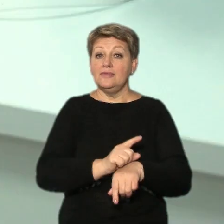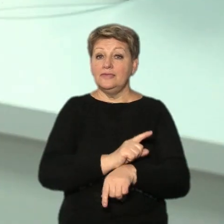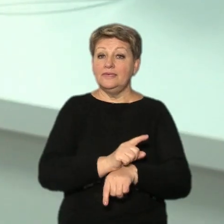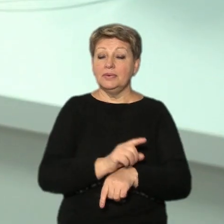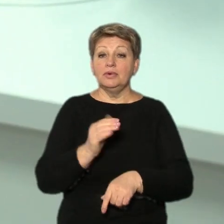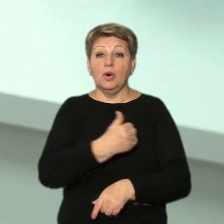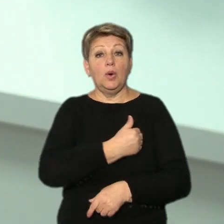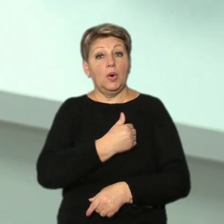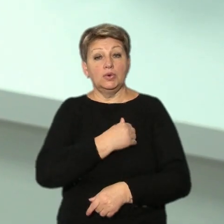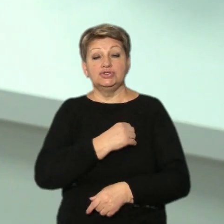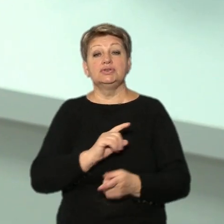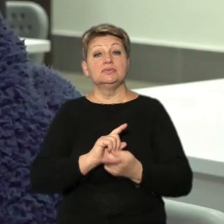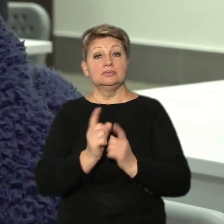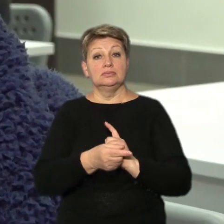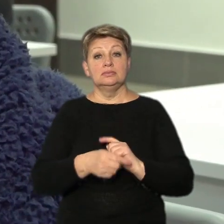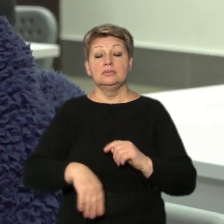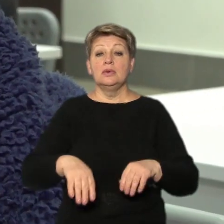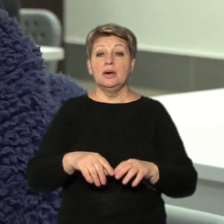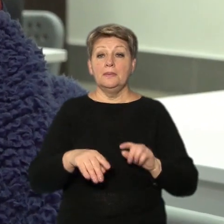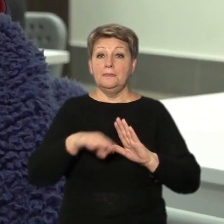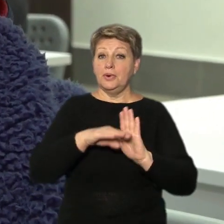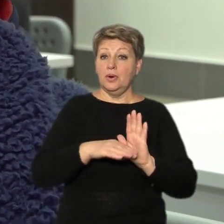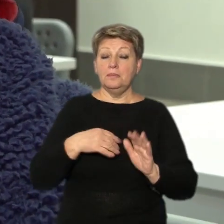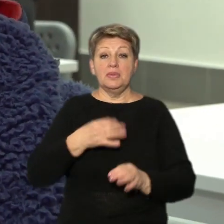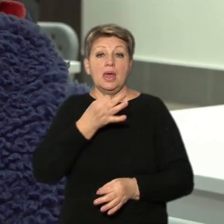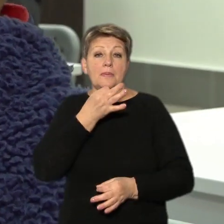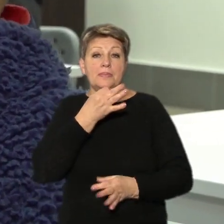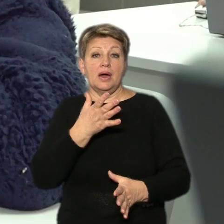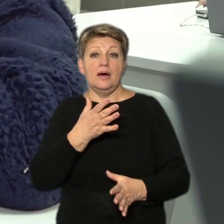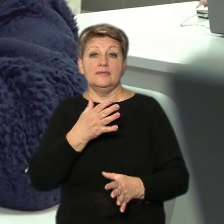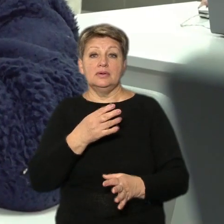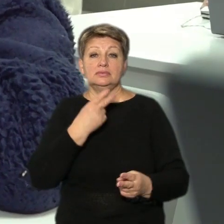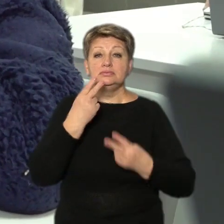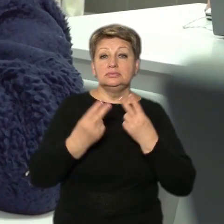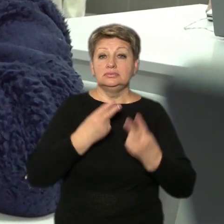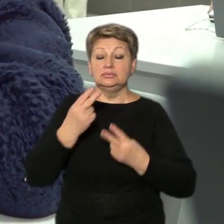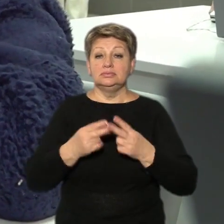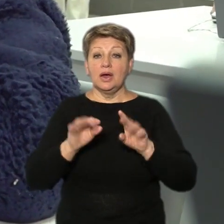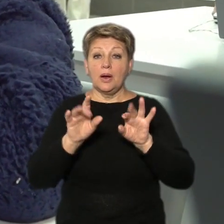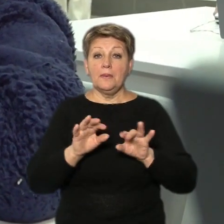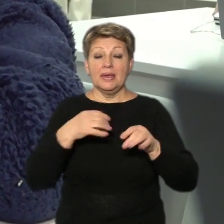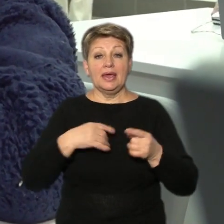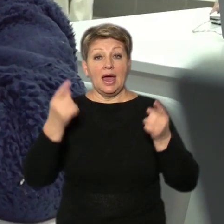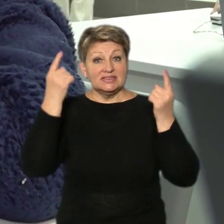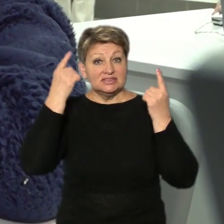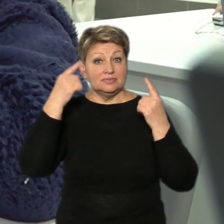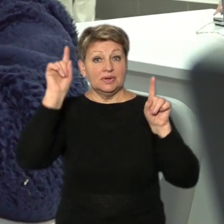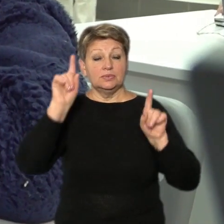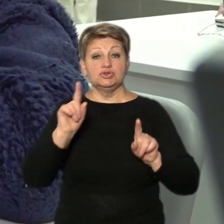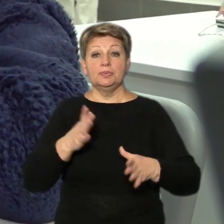програмістом і черкащанин Матвій. Мені подобається вигадувати за комп'ютером, а я створив, щоб мій персонаж,